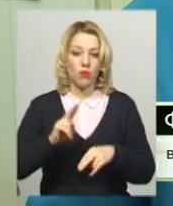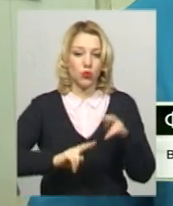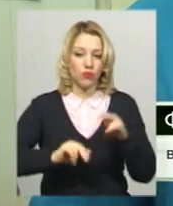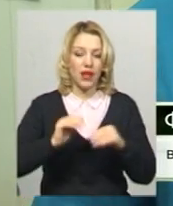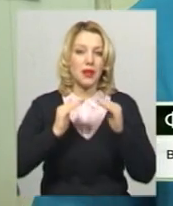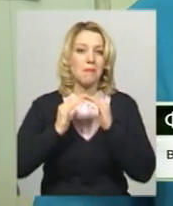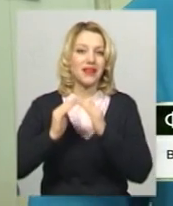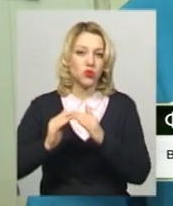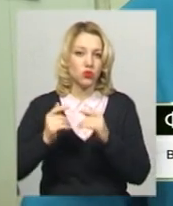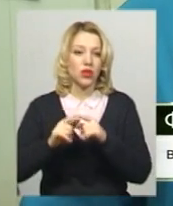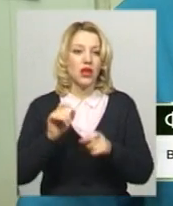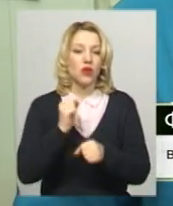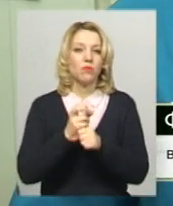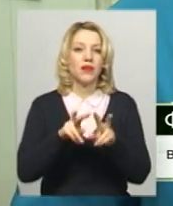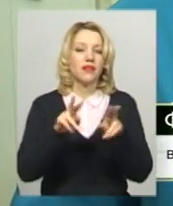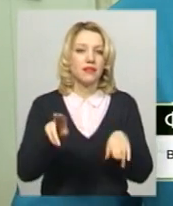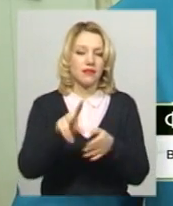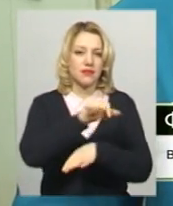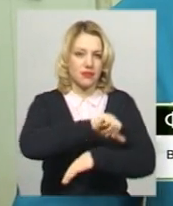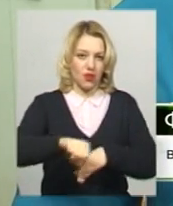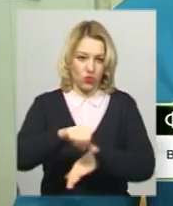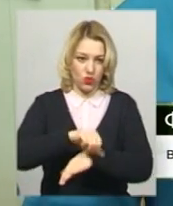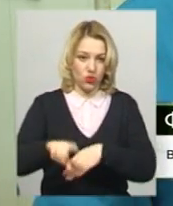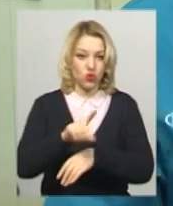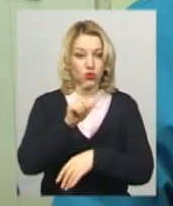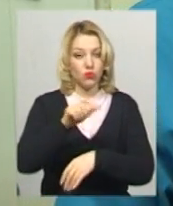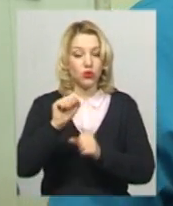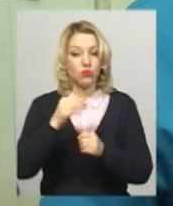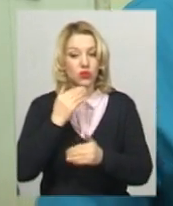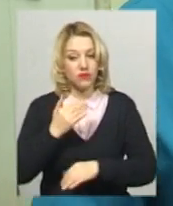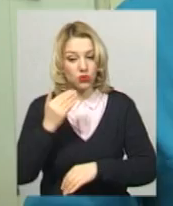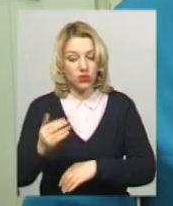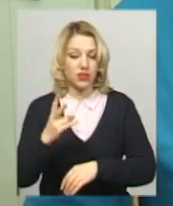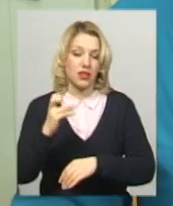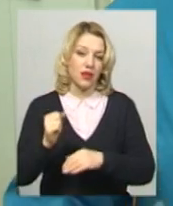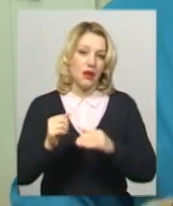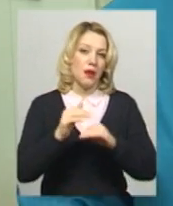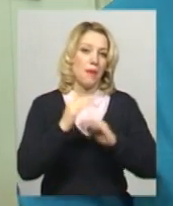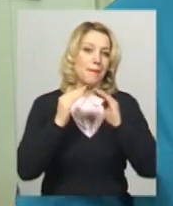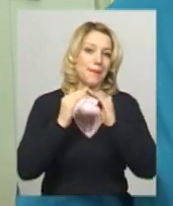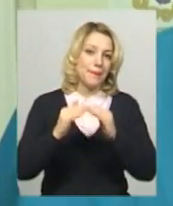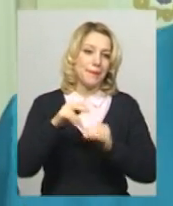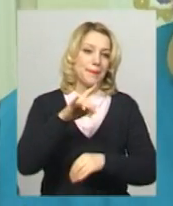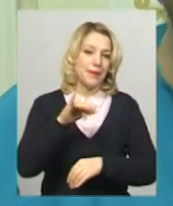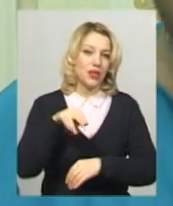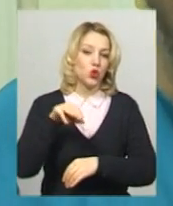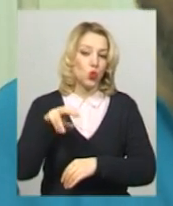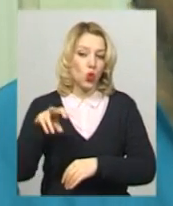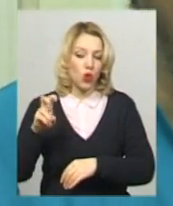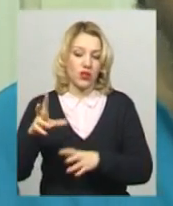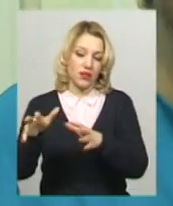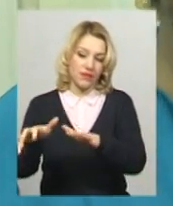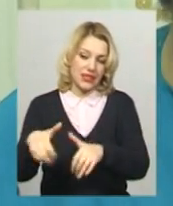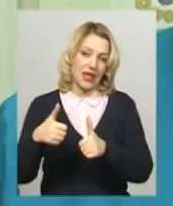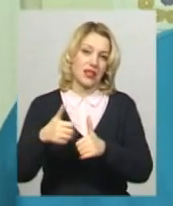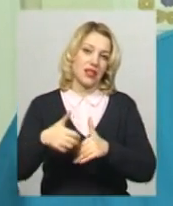практика з-за кордону, що люди могли звернутися на притулок і взяти тваринку звідти. Треба не так